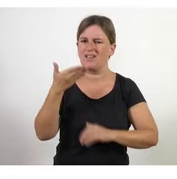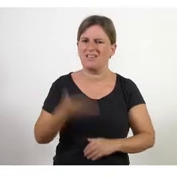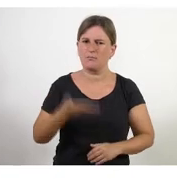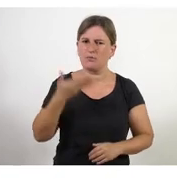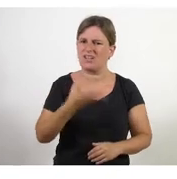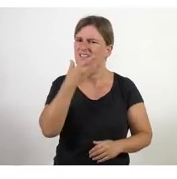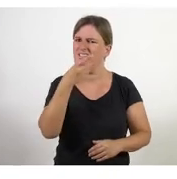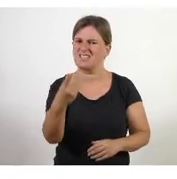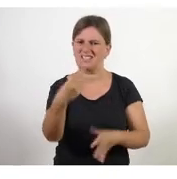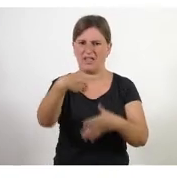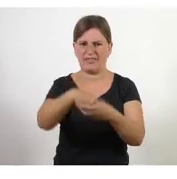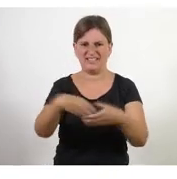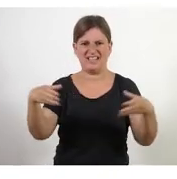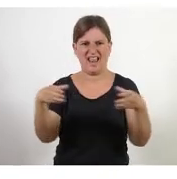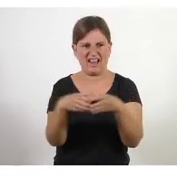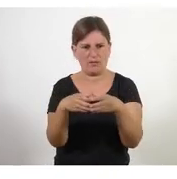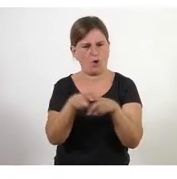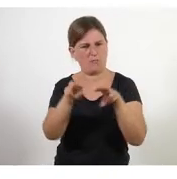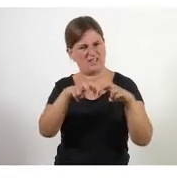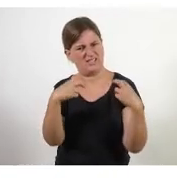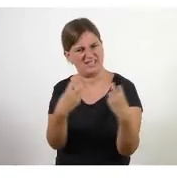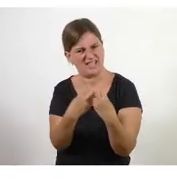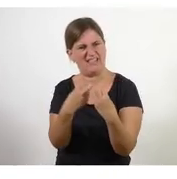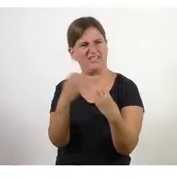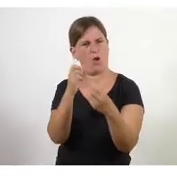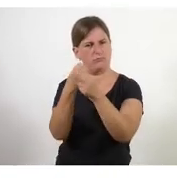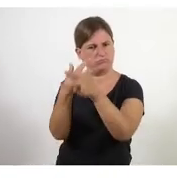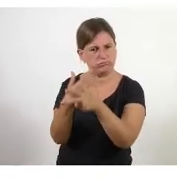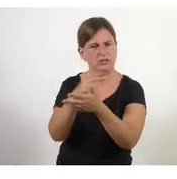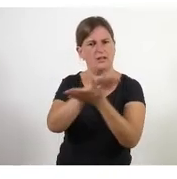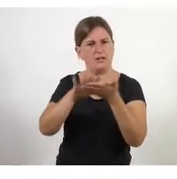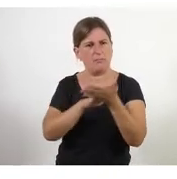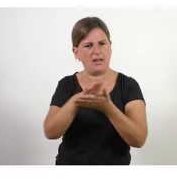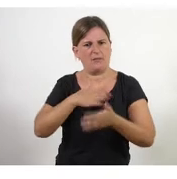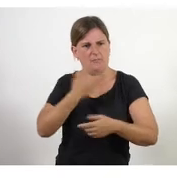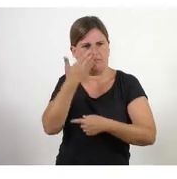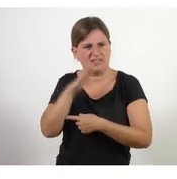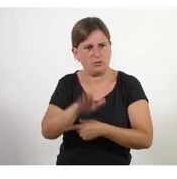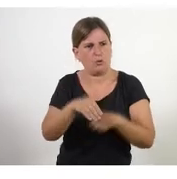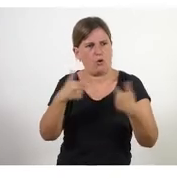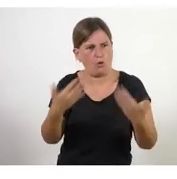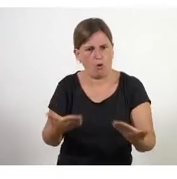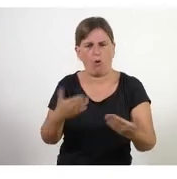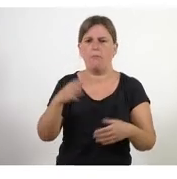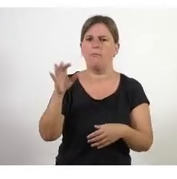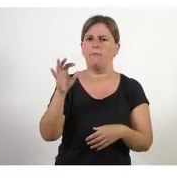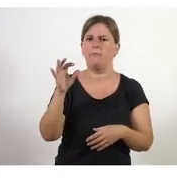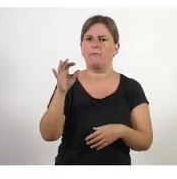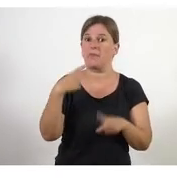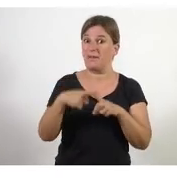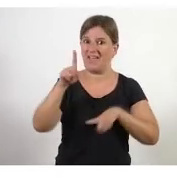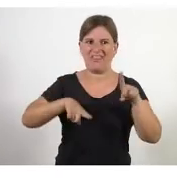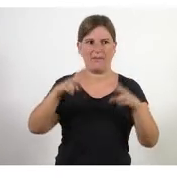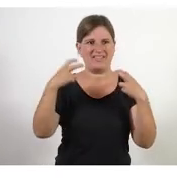dins dels equips ens puguem assentar a revisar quines actituds i comportaments tenim perquè potser amb l'estrès